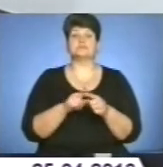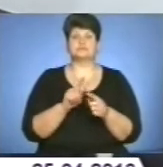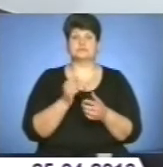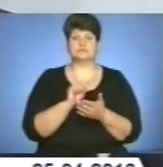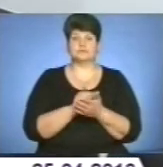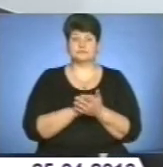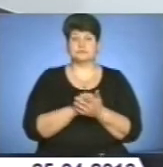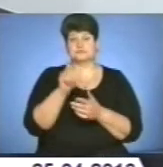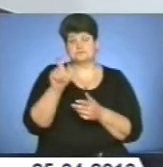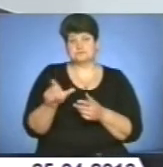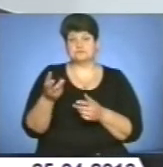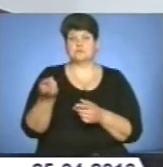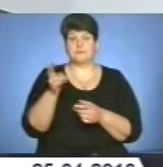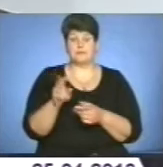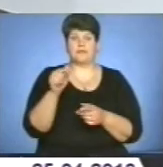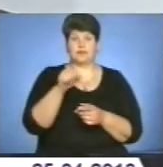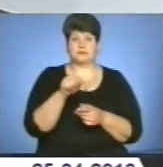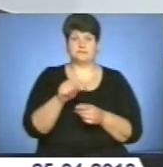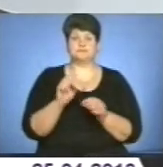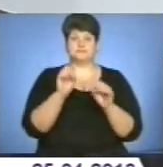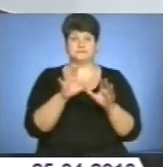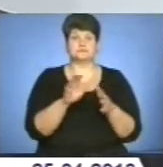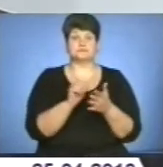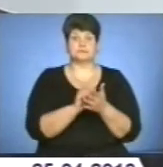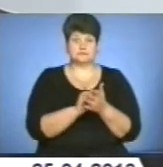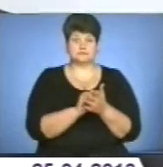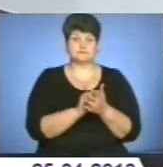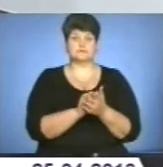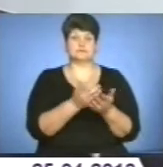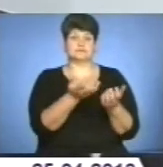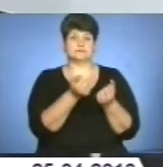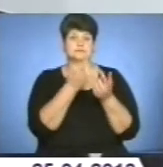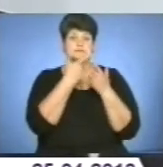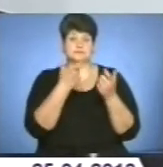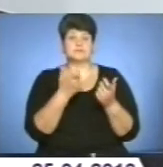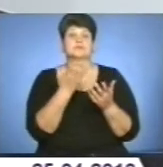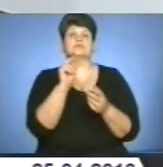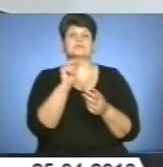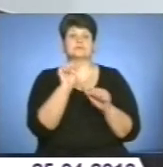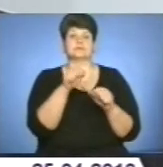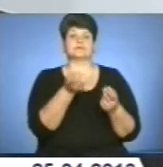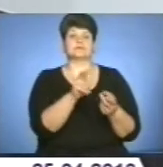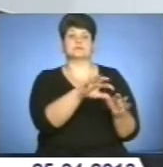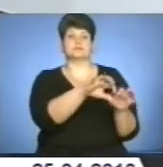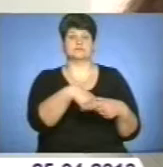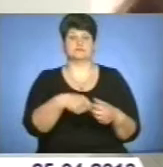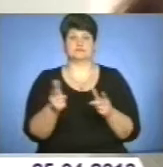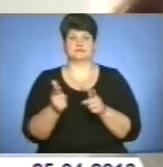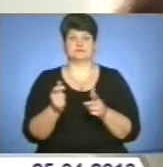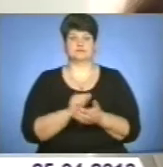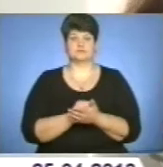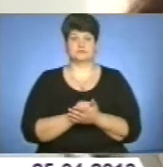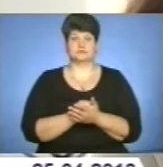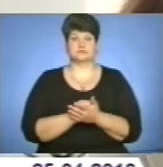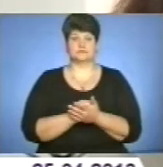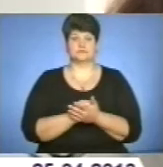І мешканець, який першого сюди подав документ, він отримує інформацію, якого числа він може прийти забрати готову документацію. Перевага